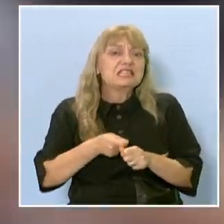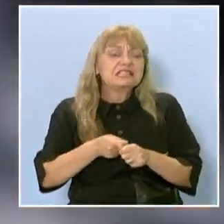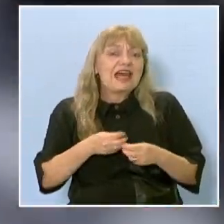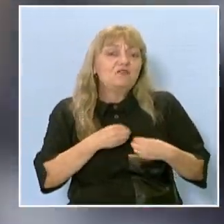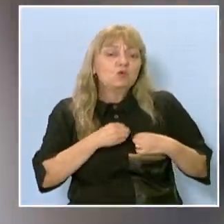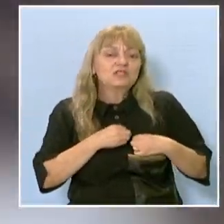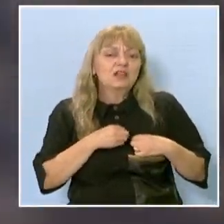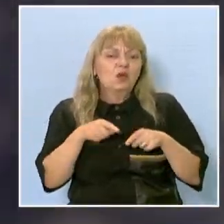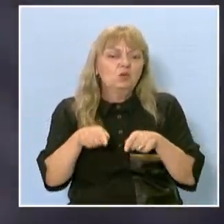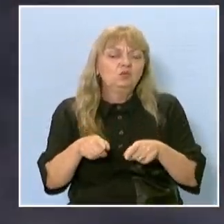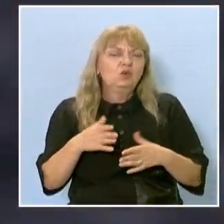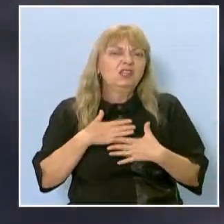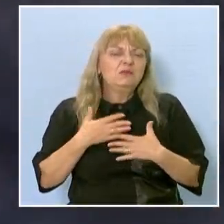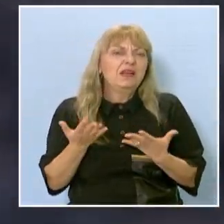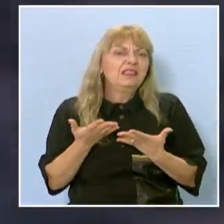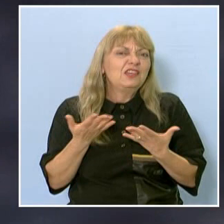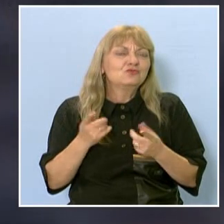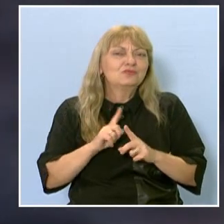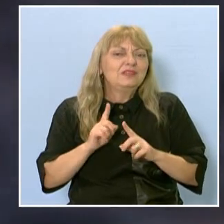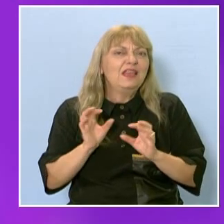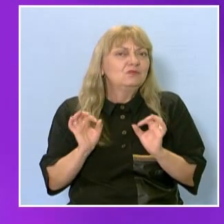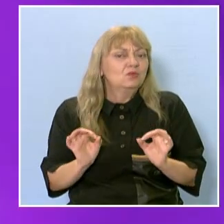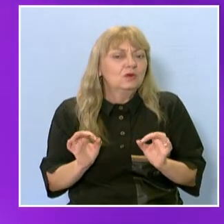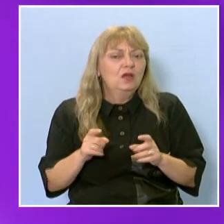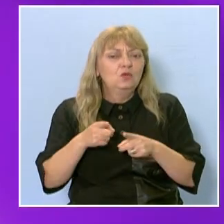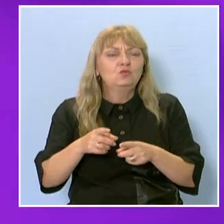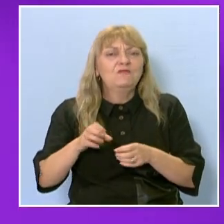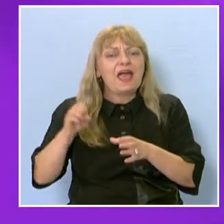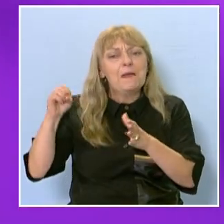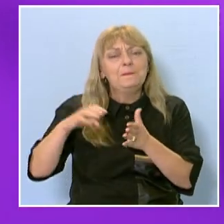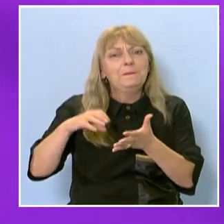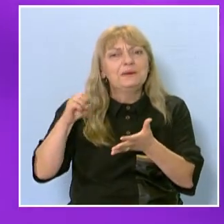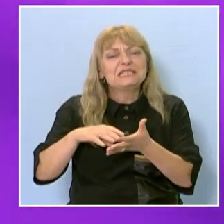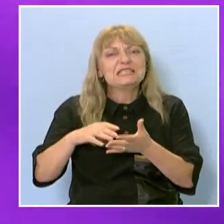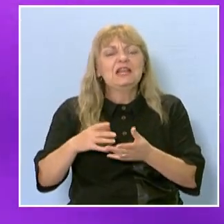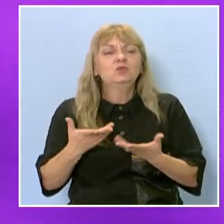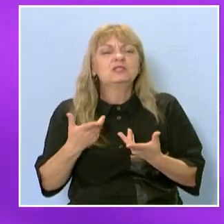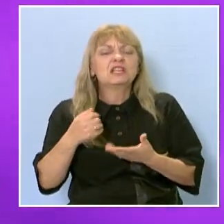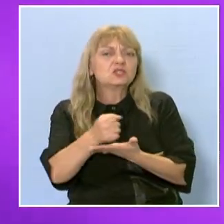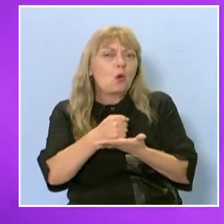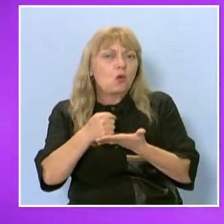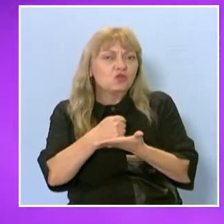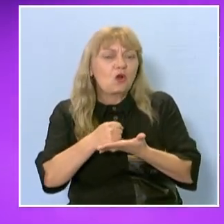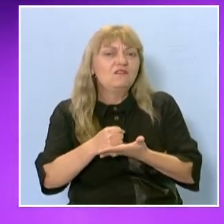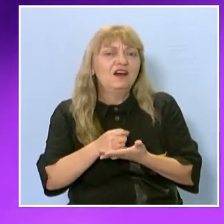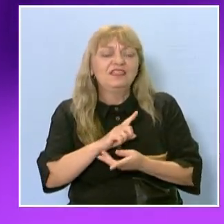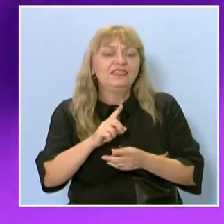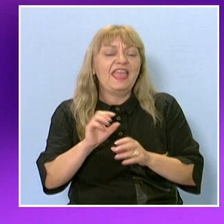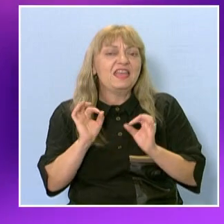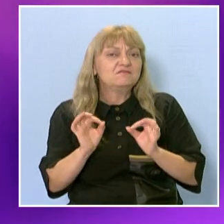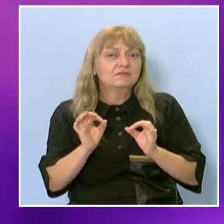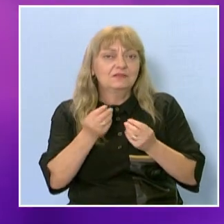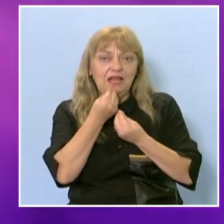О, не, тук има нещо гнило, тук това е пръскано, с гемело, никаква истинска храна. Всъщност, не.